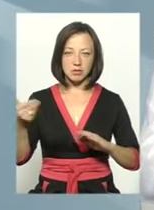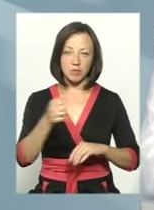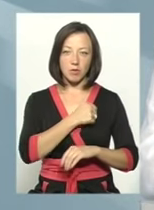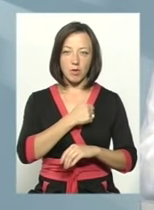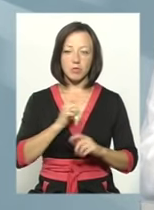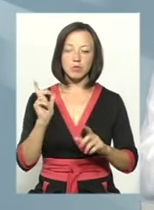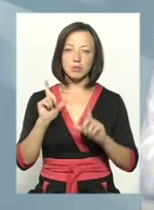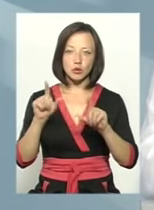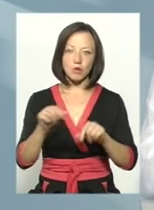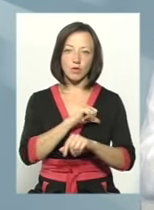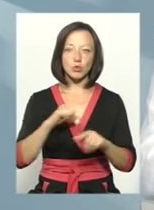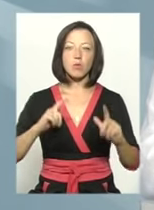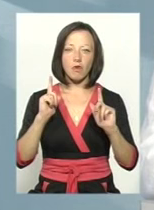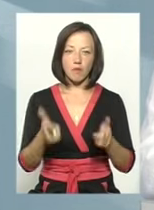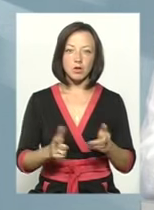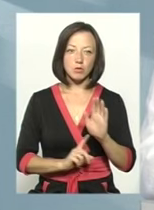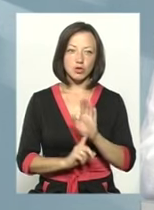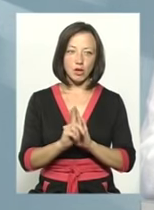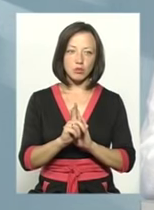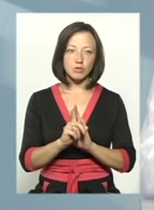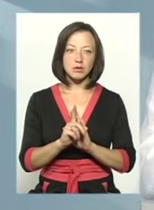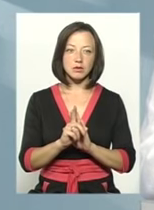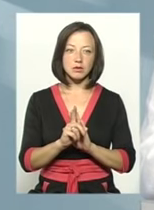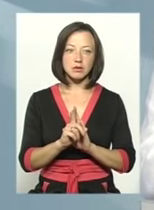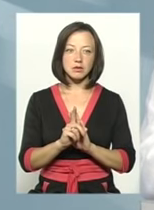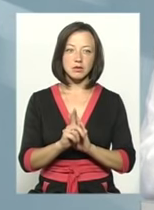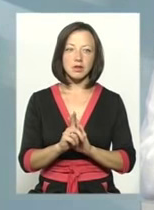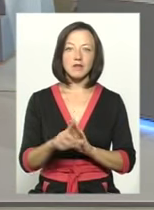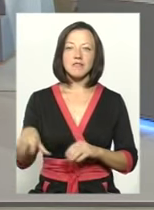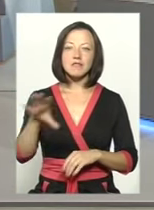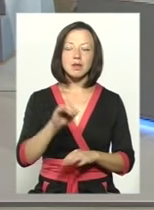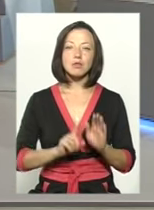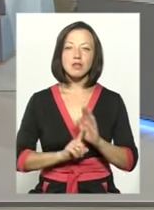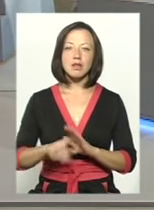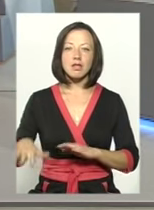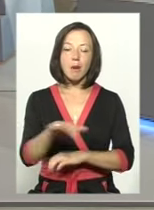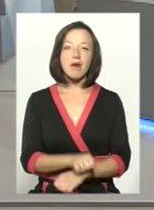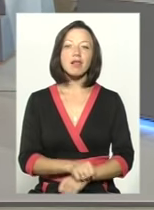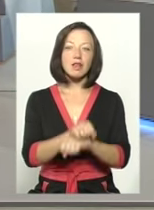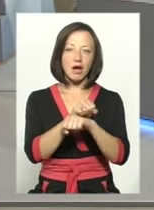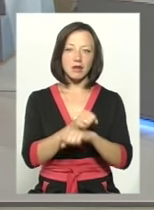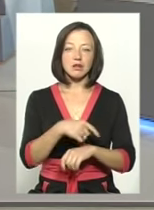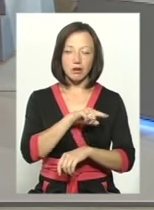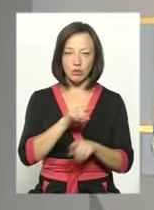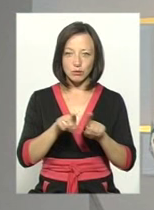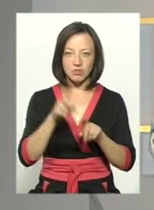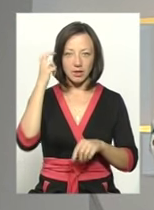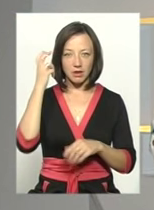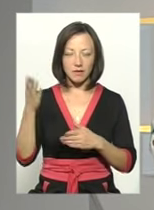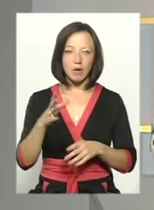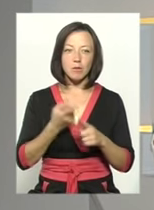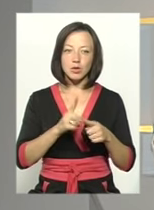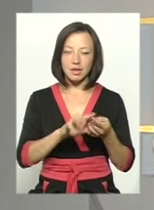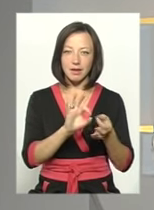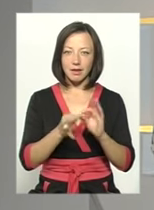Пішов добровольцем, саме в початку. Почалося в мене ще з Майдану все. І на Майдані також був в Києві. От про це, будь